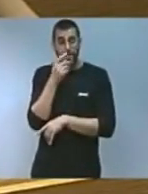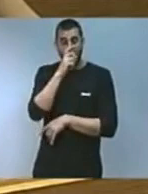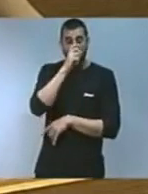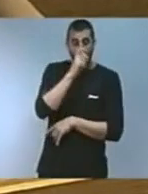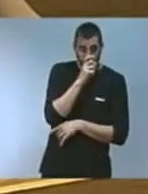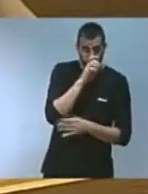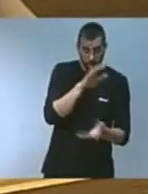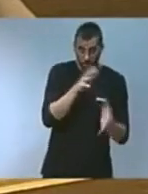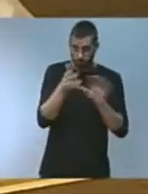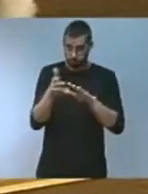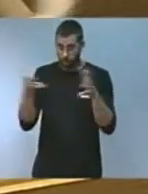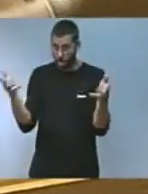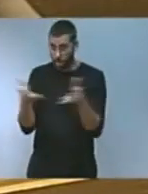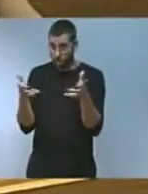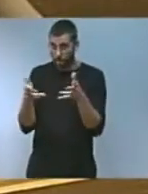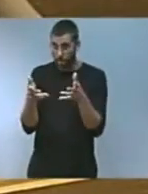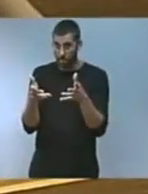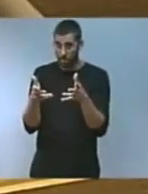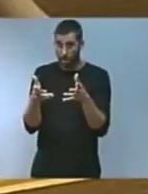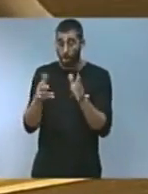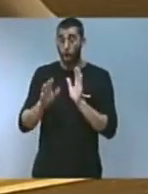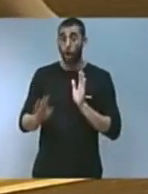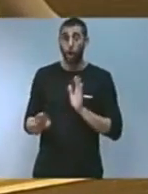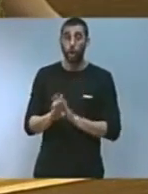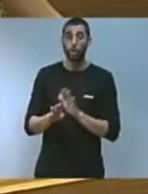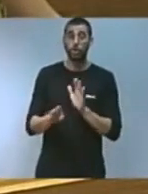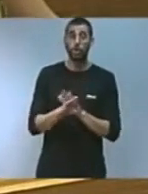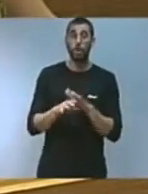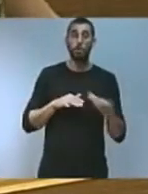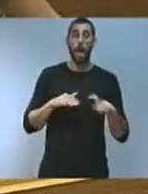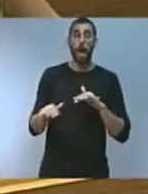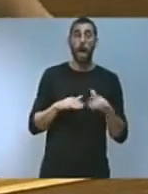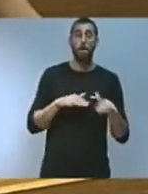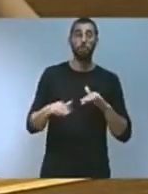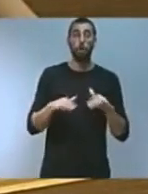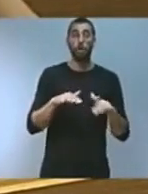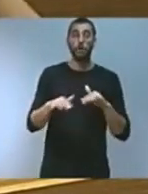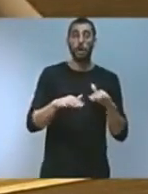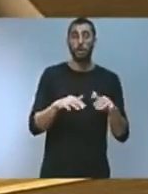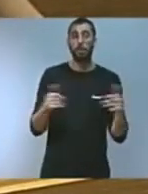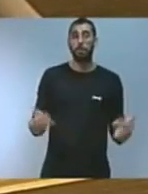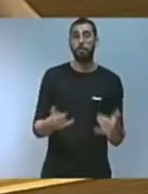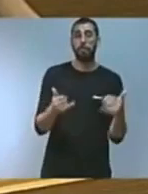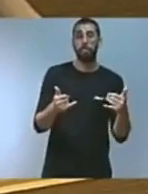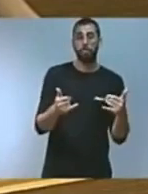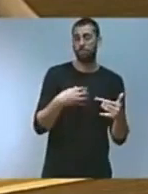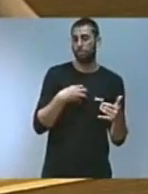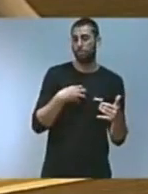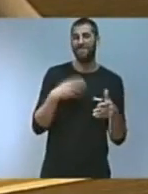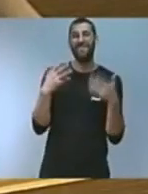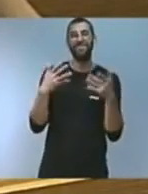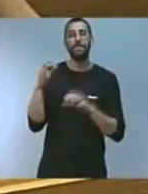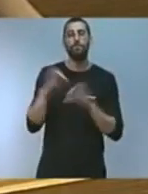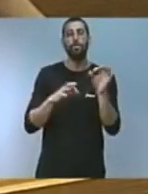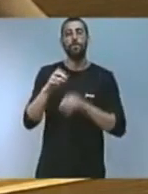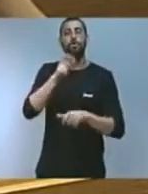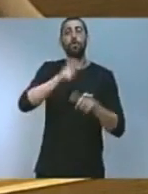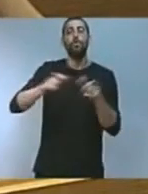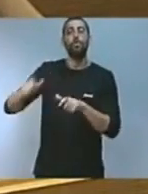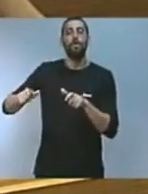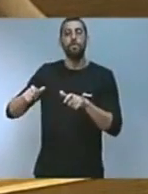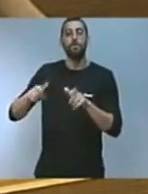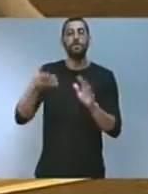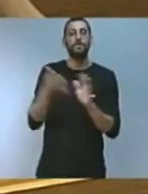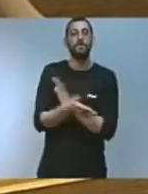'emergència, repartim per igual les accions de mitigació. El 10% de la població concentra el